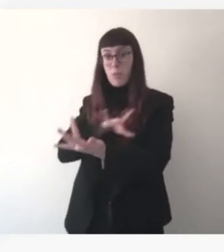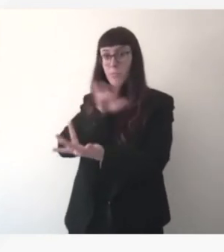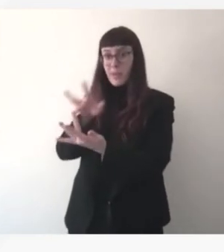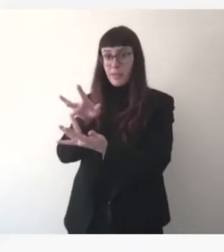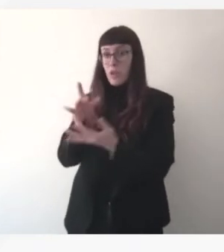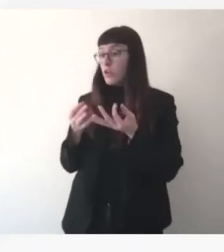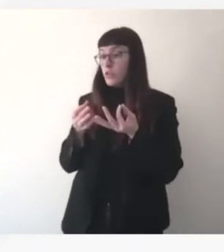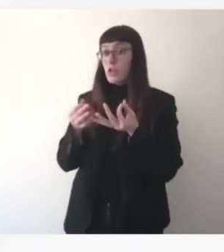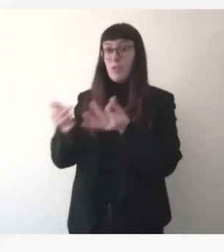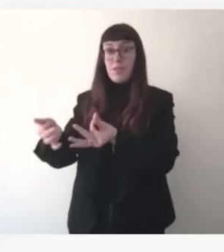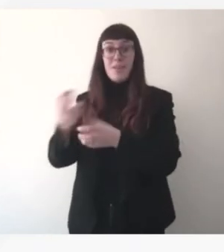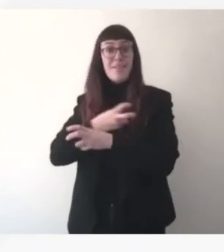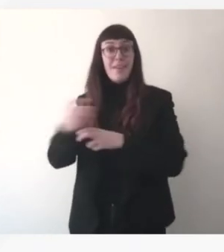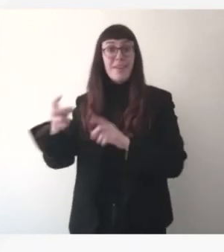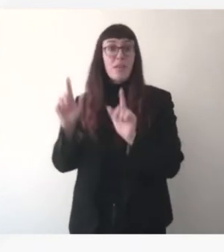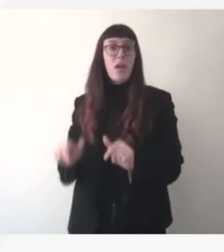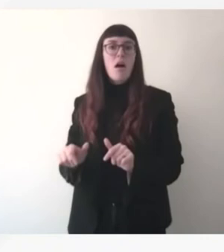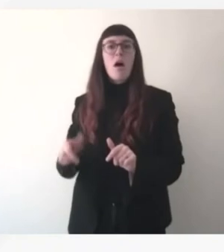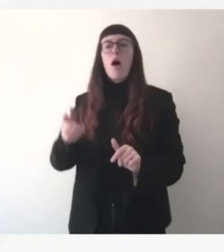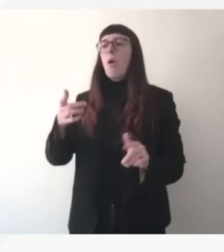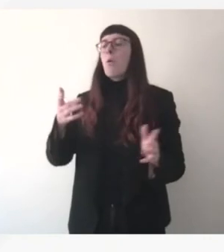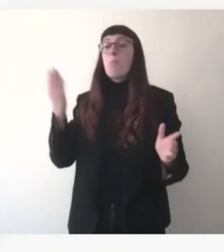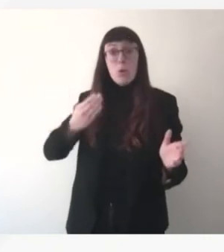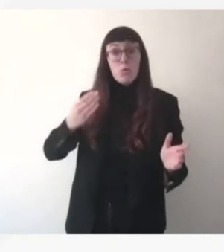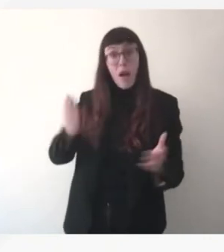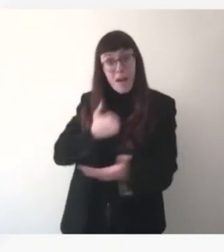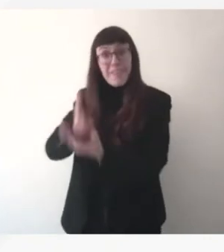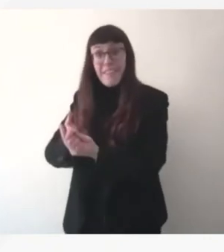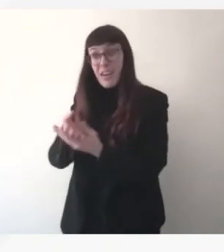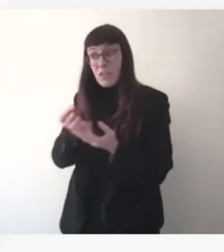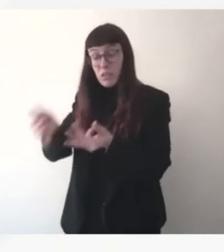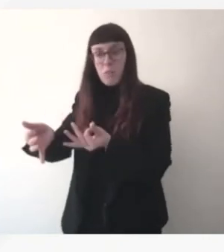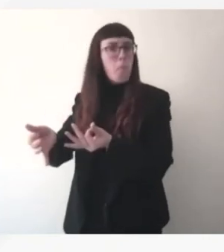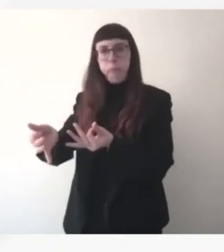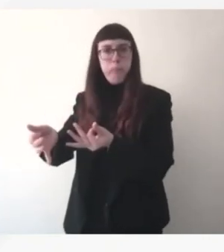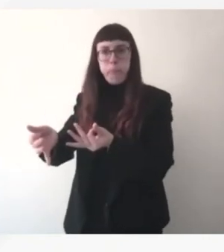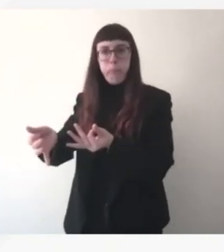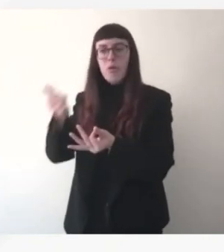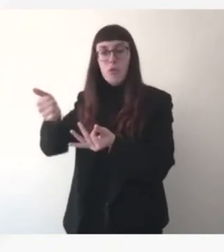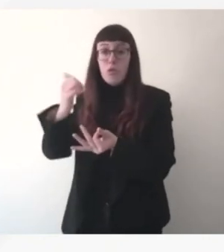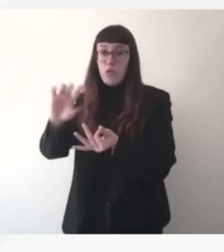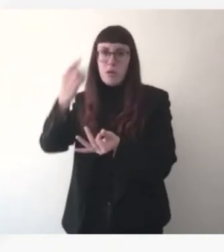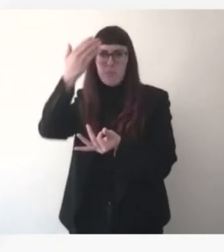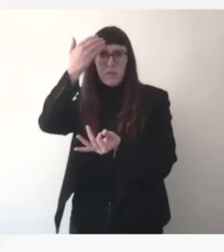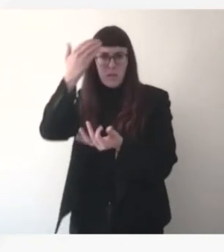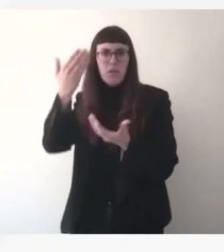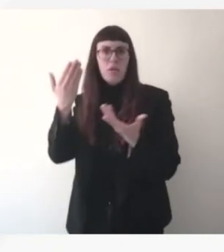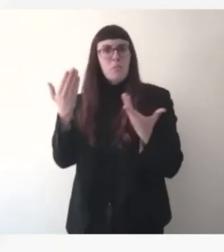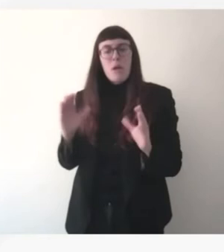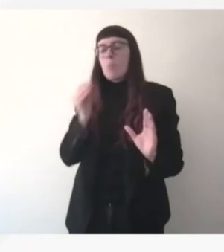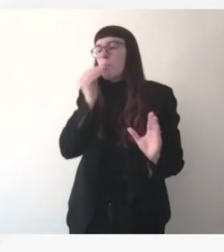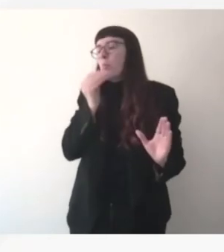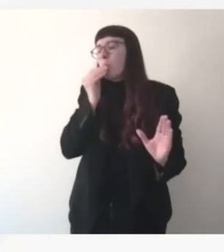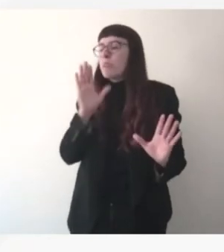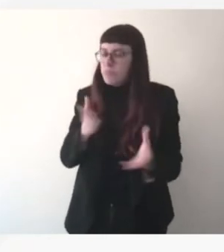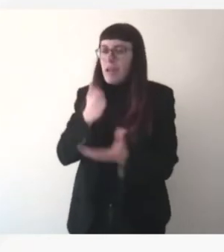certain qu'il était important, nécessaire de le faire mais ça valait toujours, voilà, les choses à l'encendir vont encore mieux en le disant. Donc,